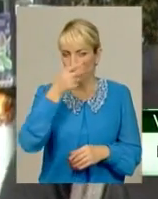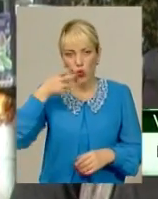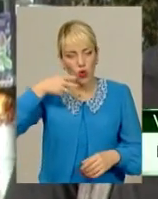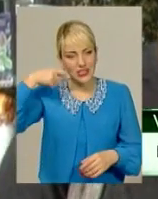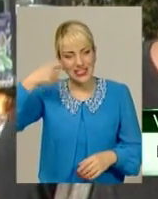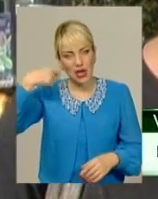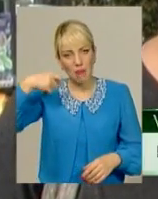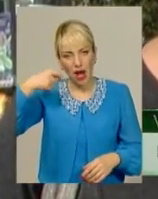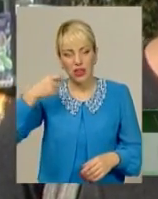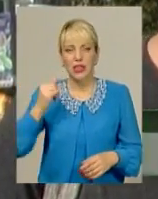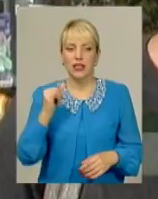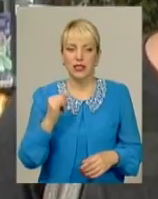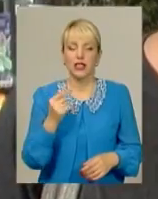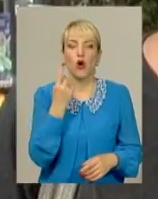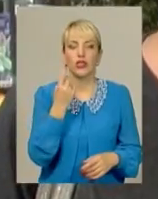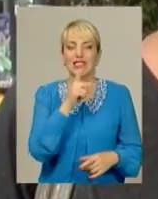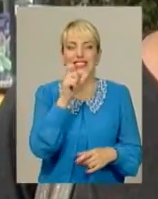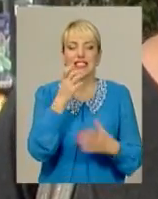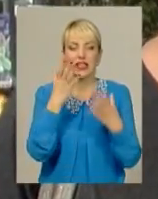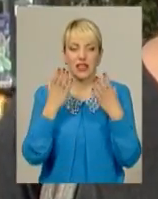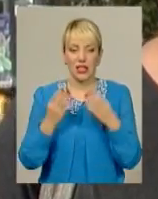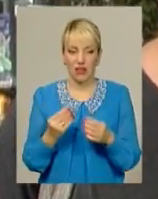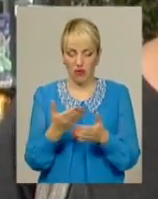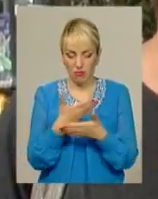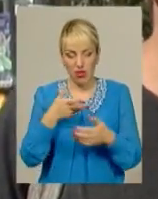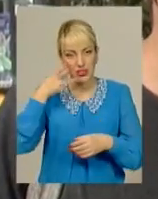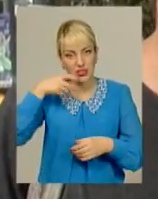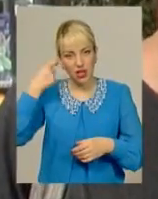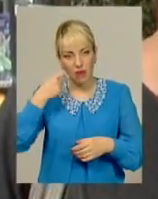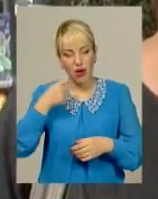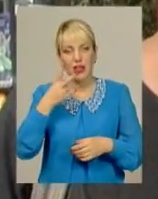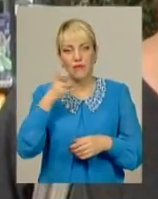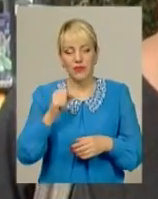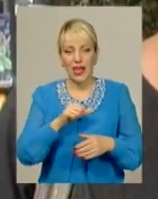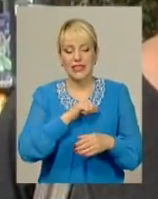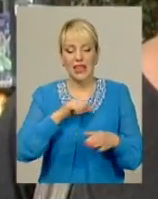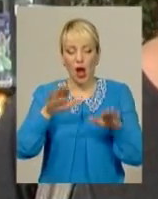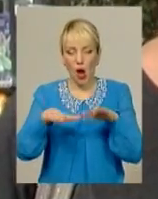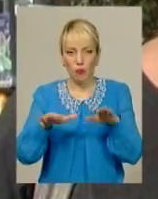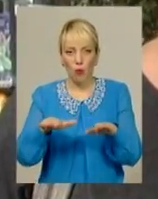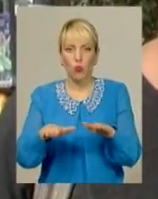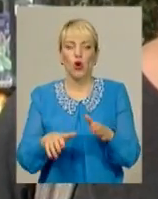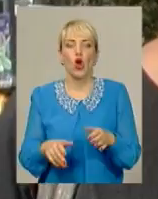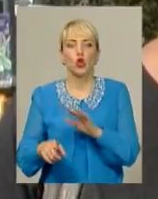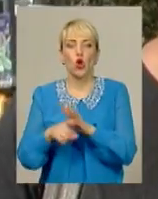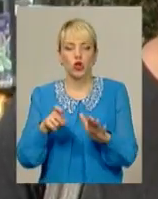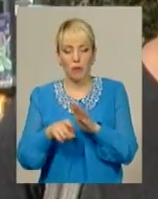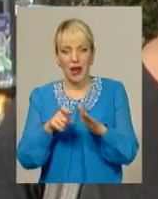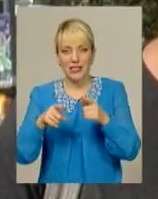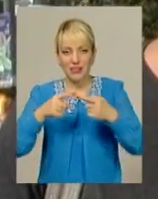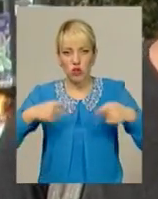один із днів знімали безпосередньо на самому Донбасі в зоні АТО.